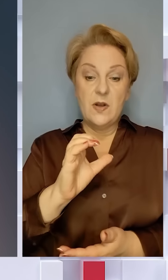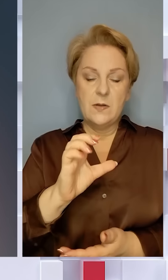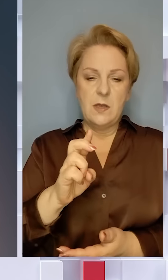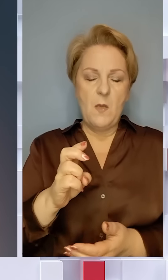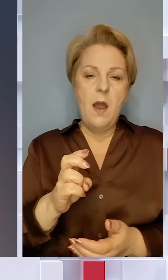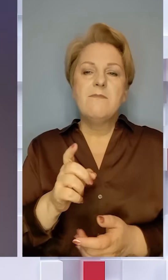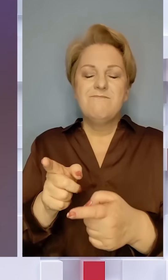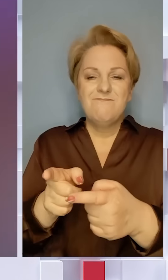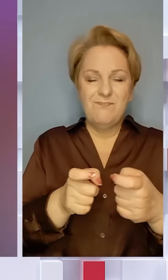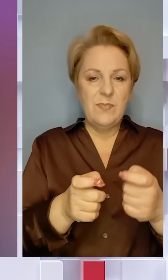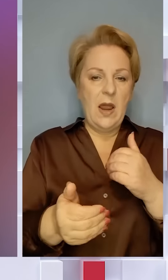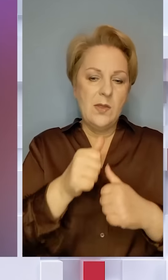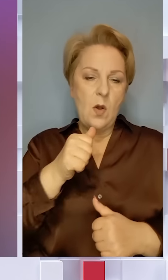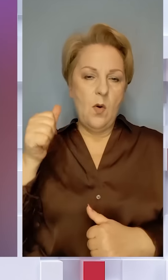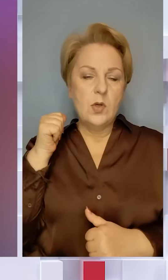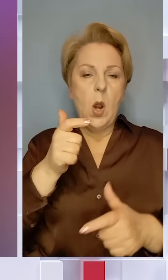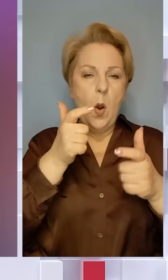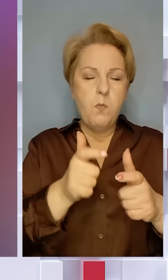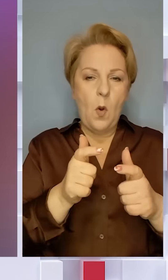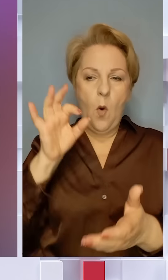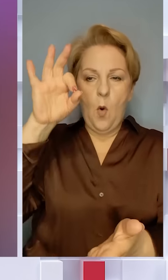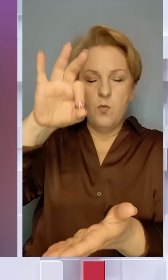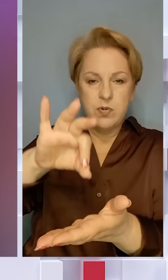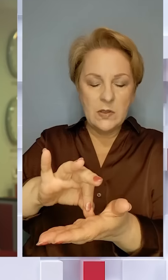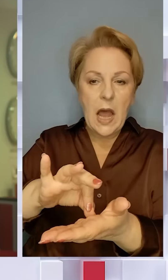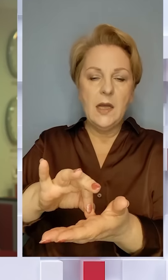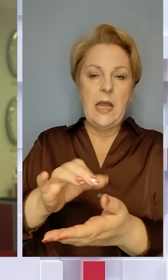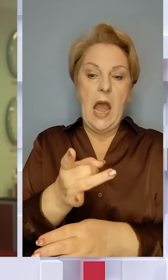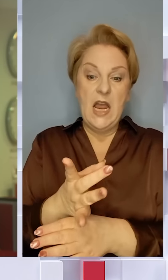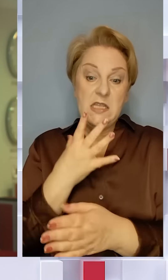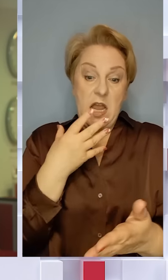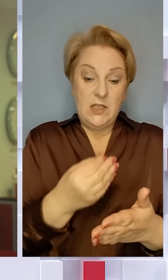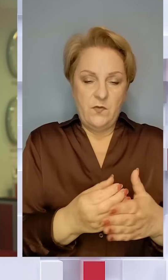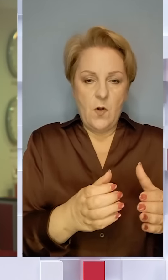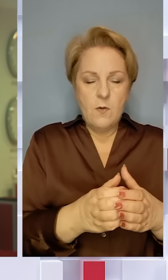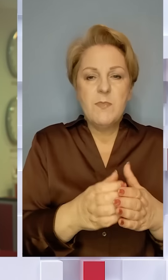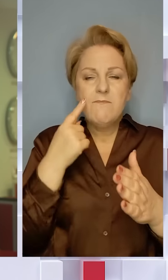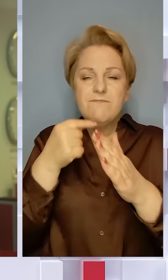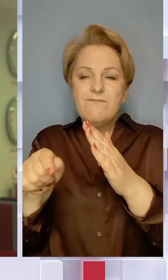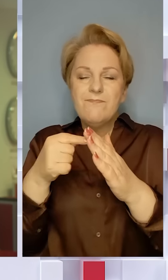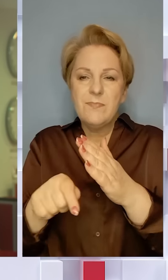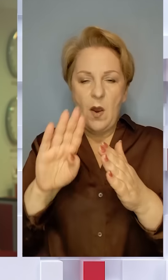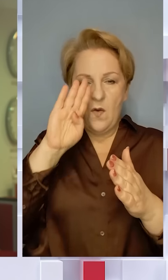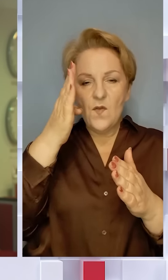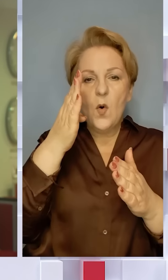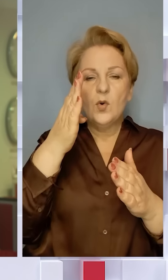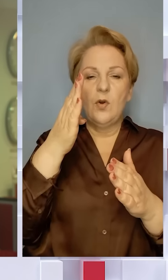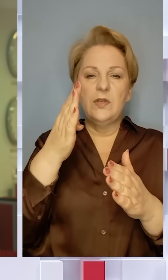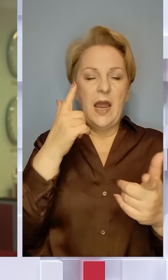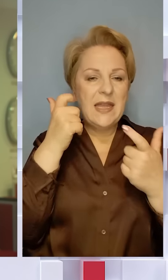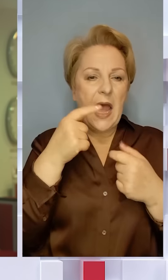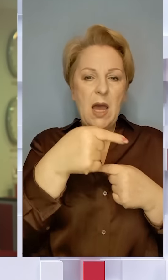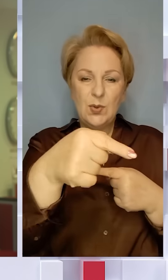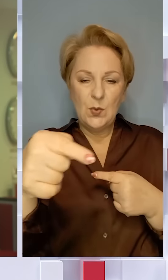завербувала торік. Той погодився наводити артилерію на свою ж бригаду. А ще вивідував і намагався передати ворогу дані про суміжні